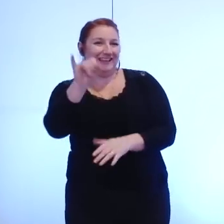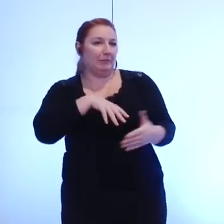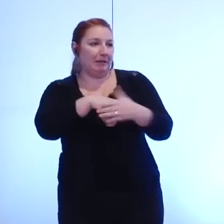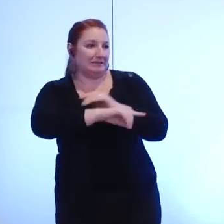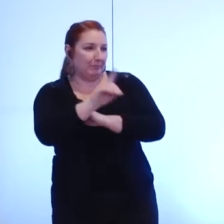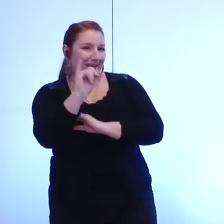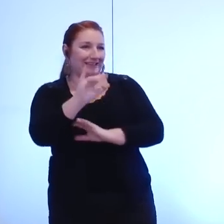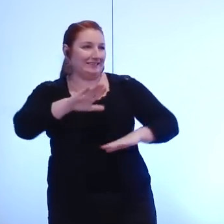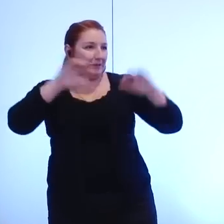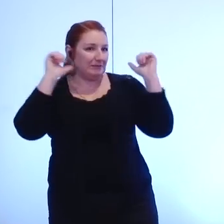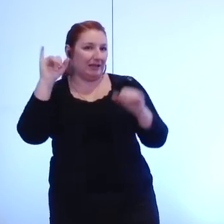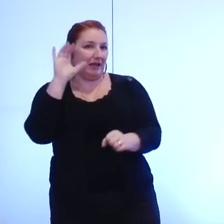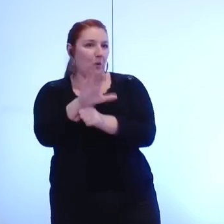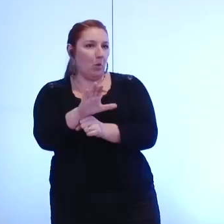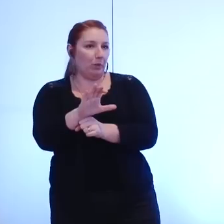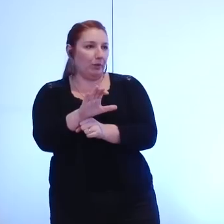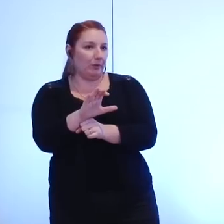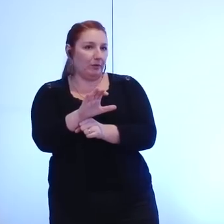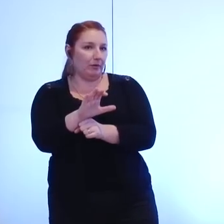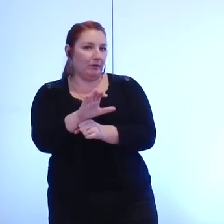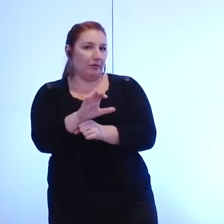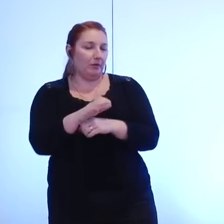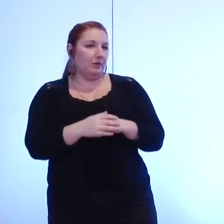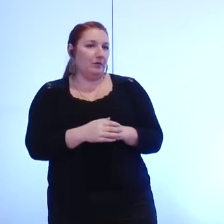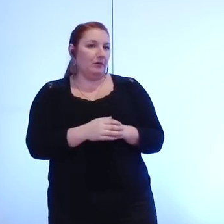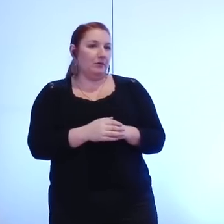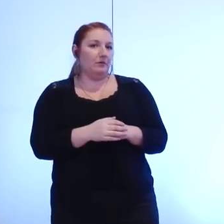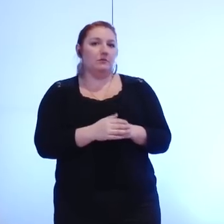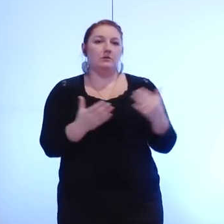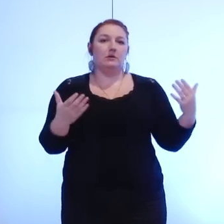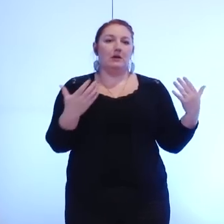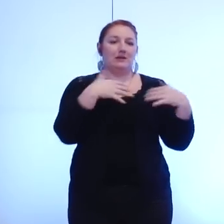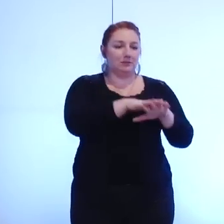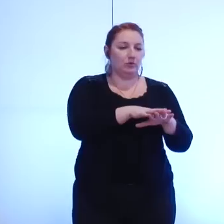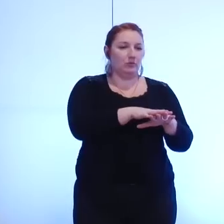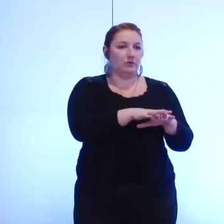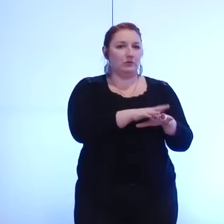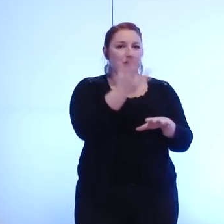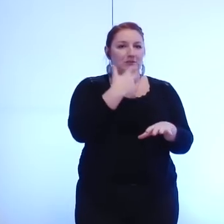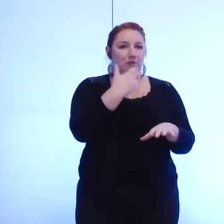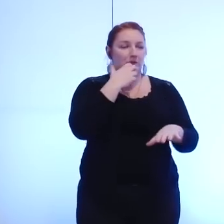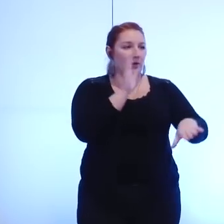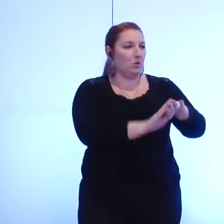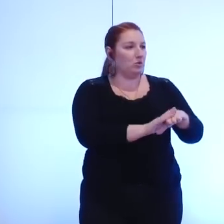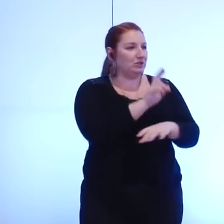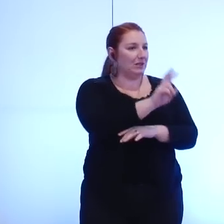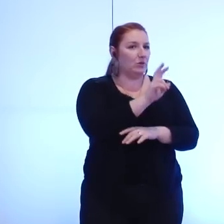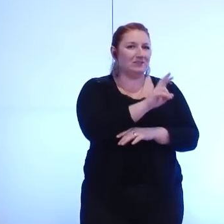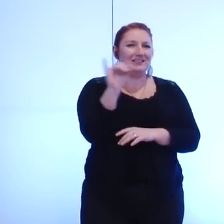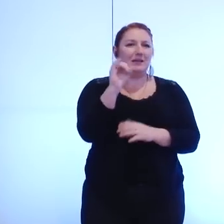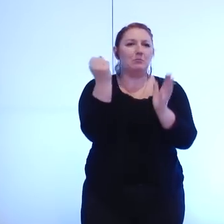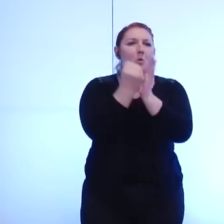'abstient qui est contre le rassemblement citoyen de la gauche et des écologistes alors là qui est pour